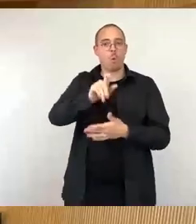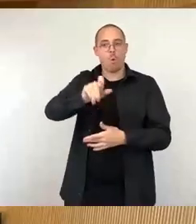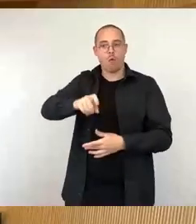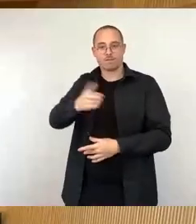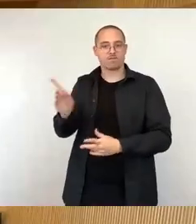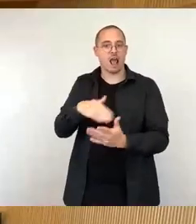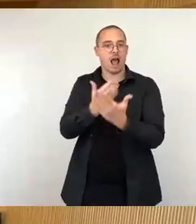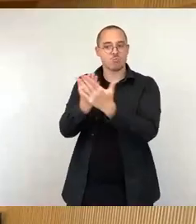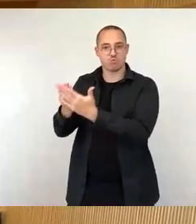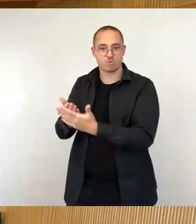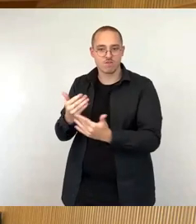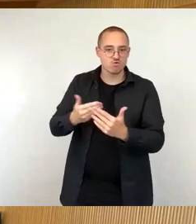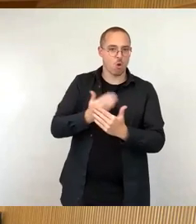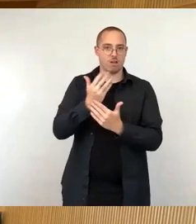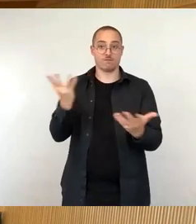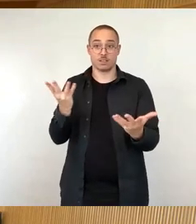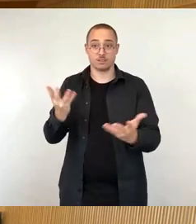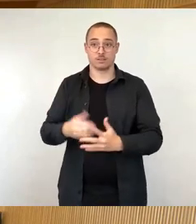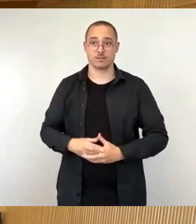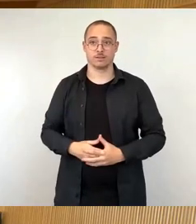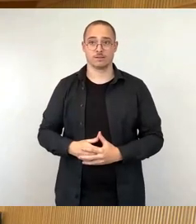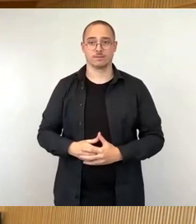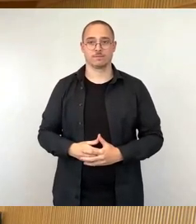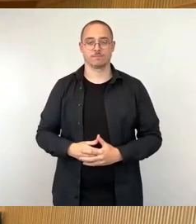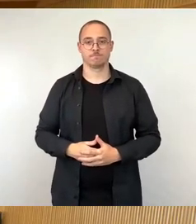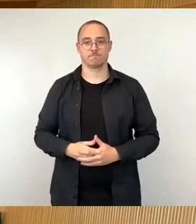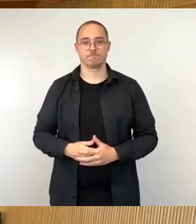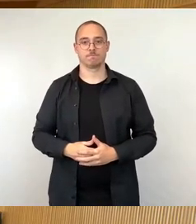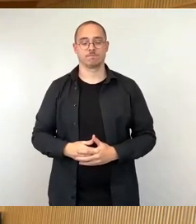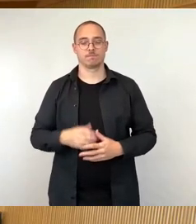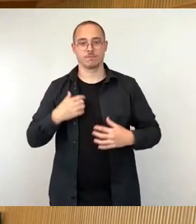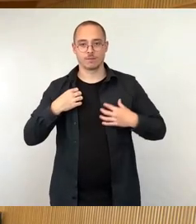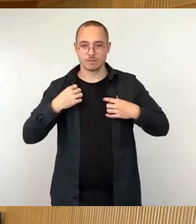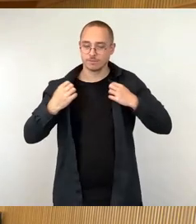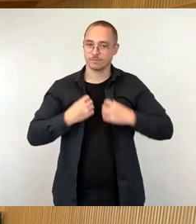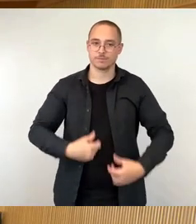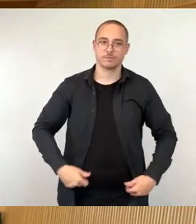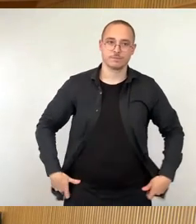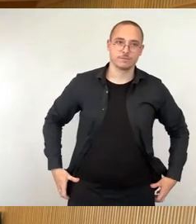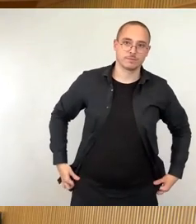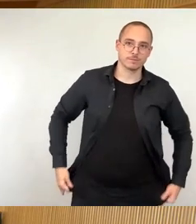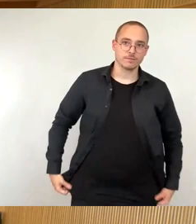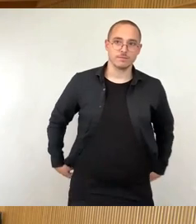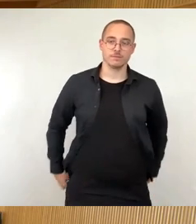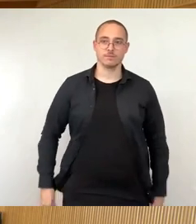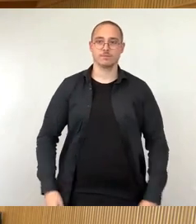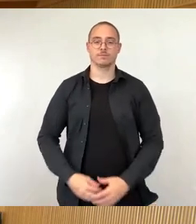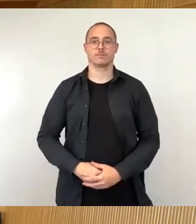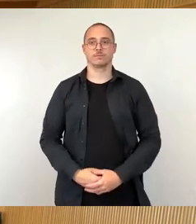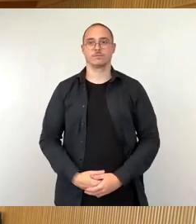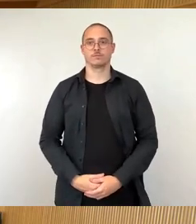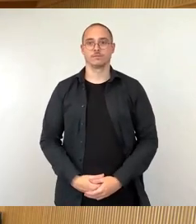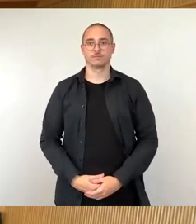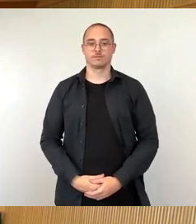Die Beantwortung übernimmt Kollegin Klebsch. Genau, naja, Frau Fiosene, wenn eben aufgrund